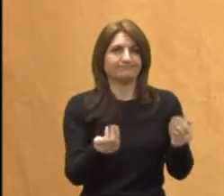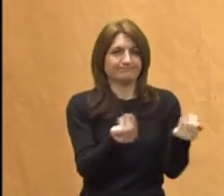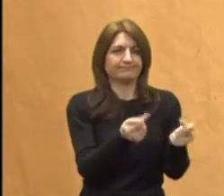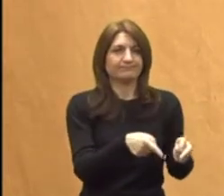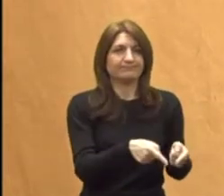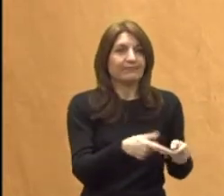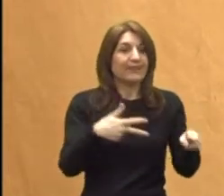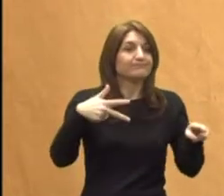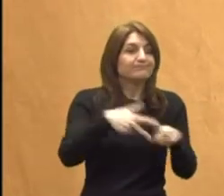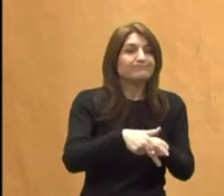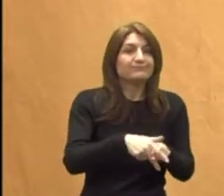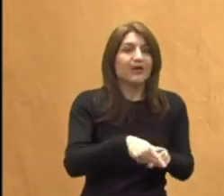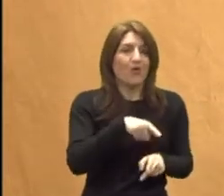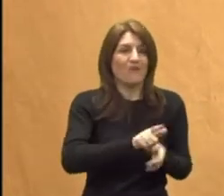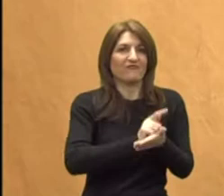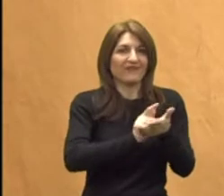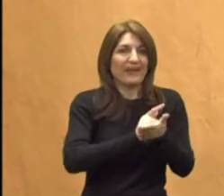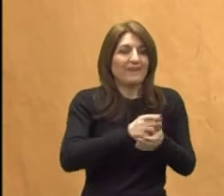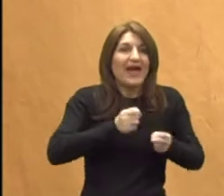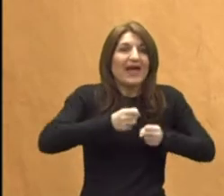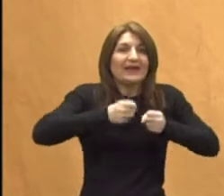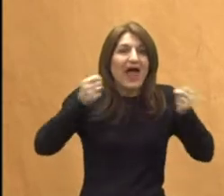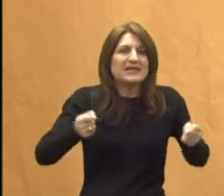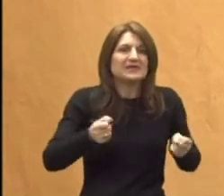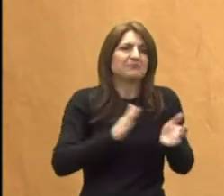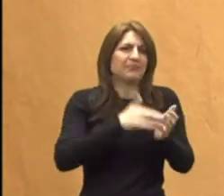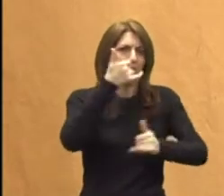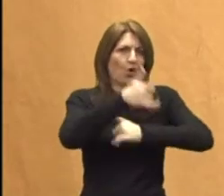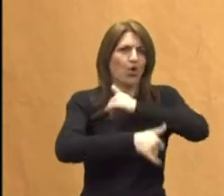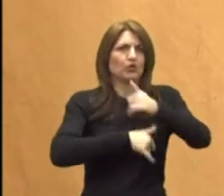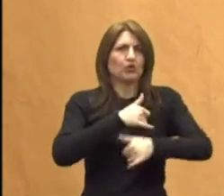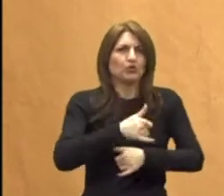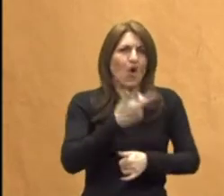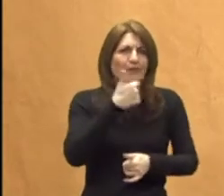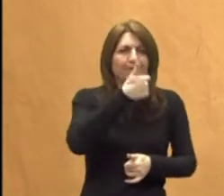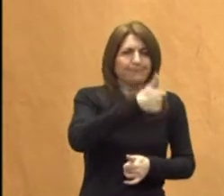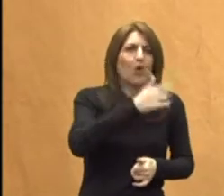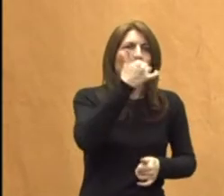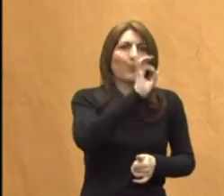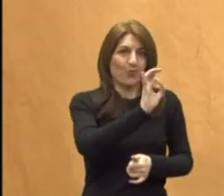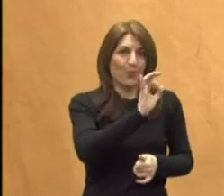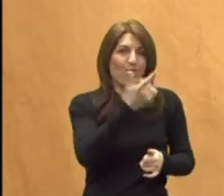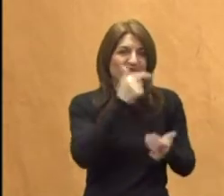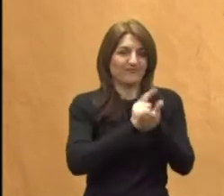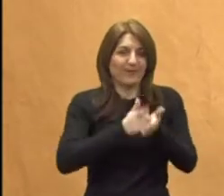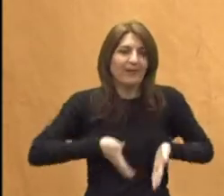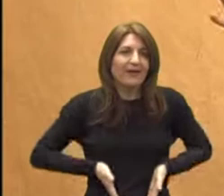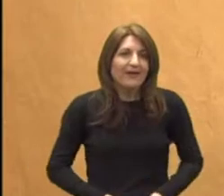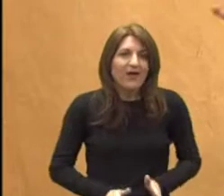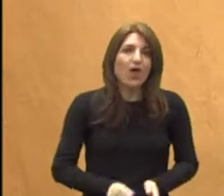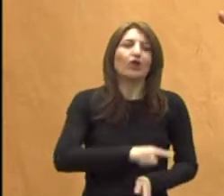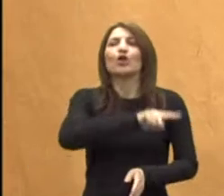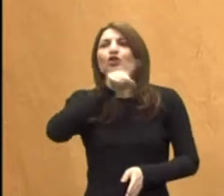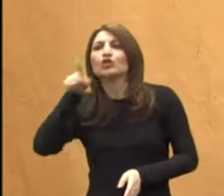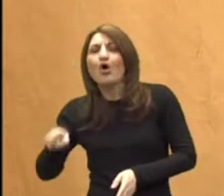uskrati u tom jednom razvoju prvih godina, ajmo reći od prve, od multe, pa do tu negdje